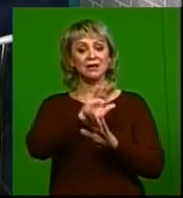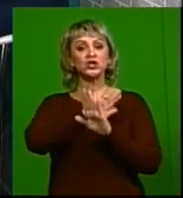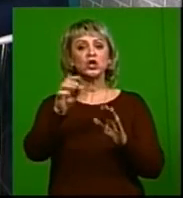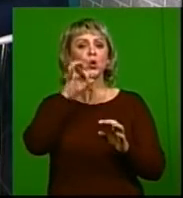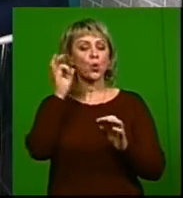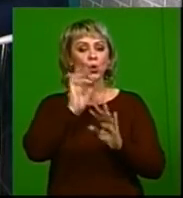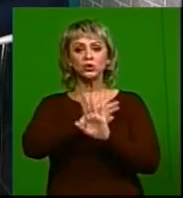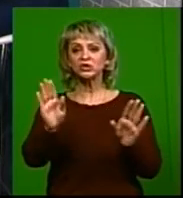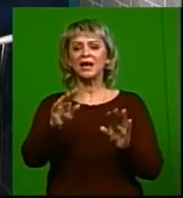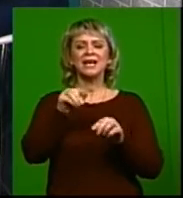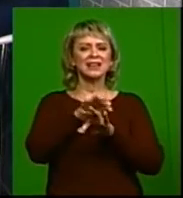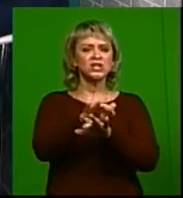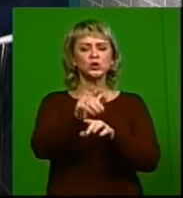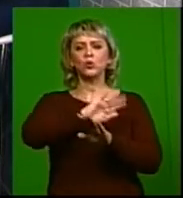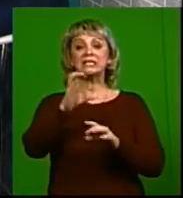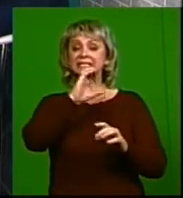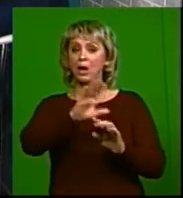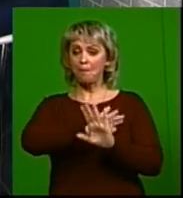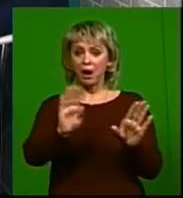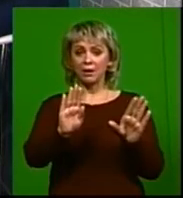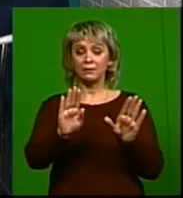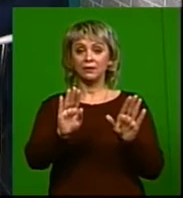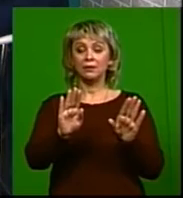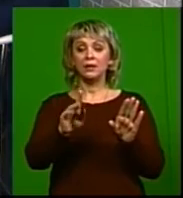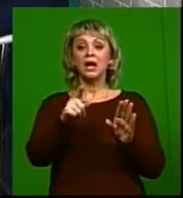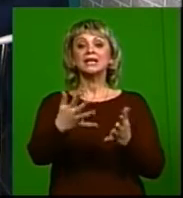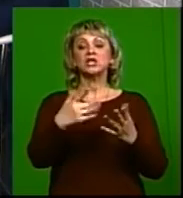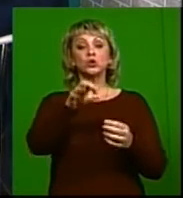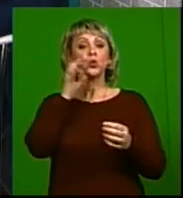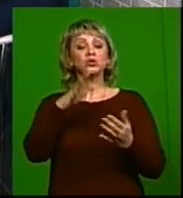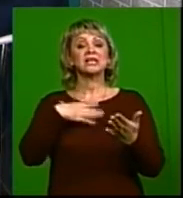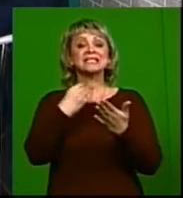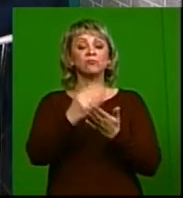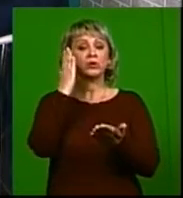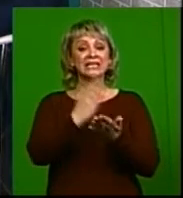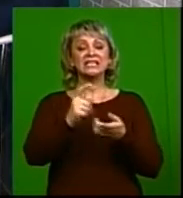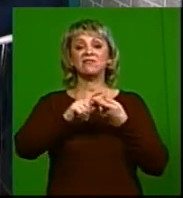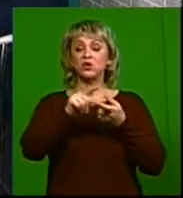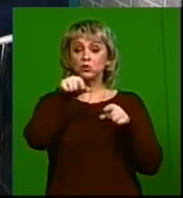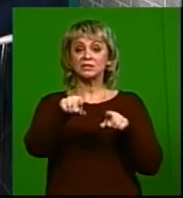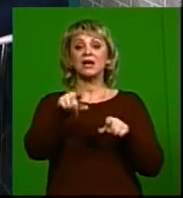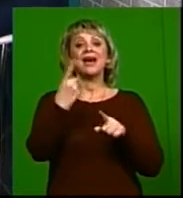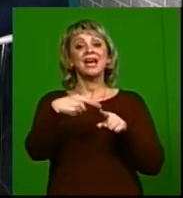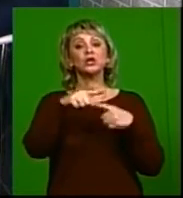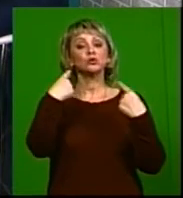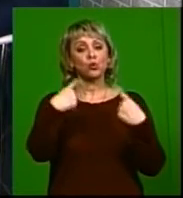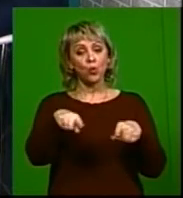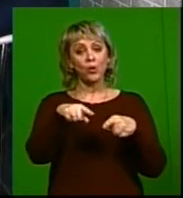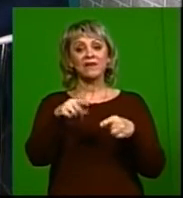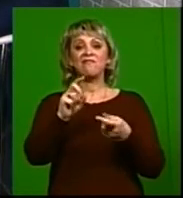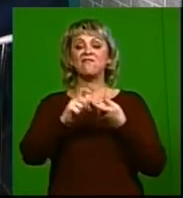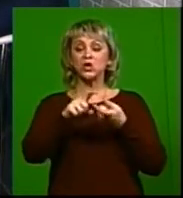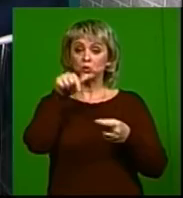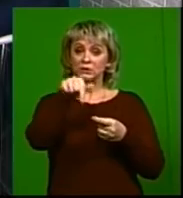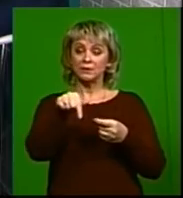кошек, ни насекомых, ни собак. Кстати, у кошек есть свой вирус иммунодефицита кошек, но это другой вирус,